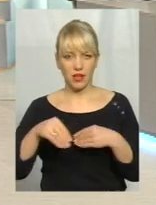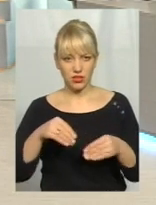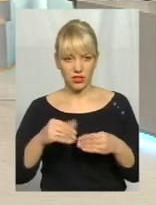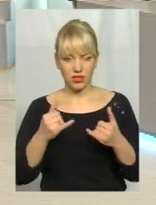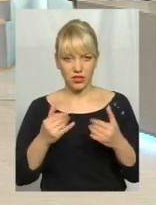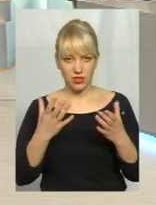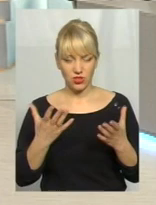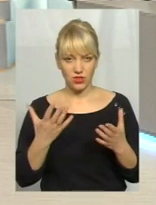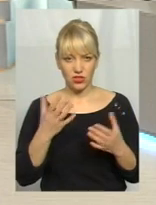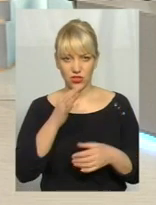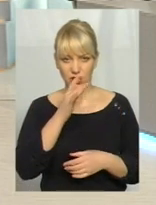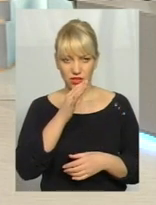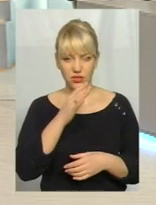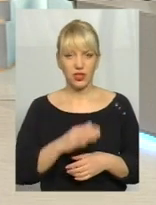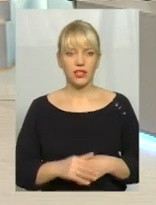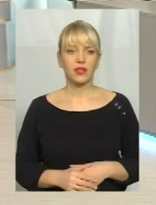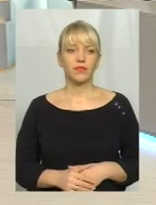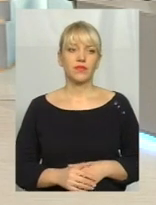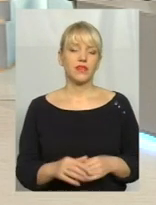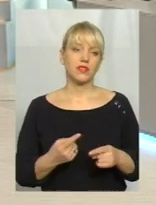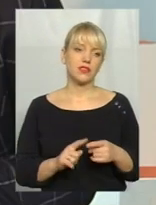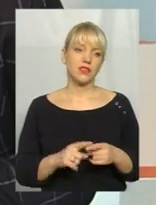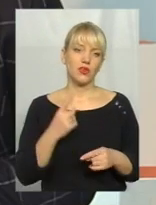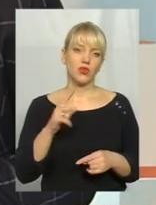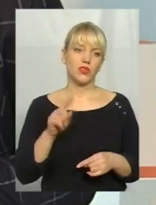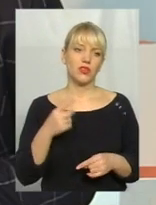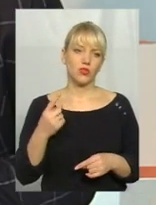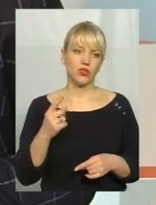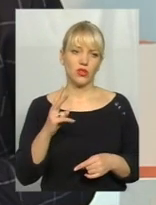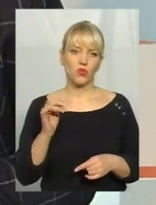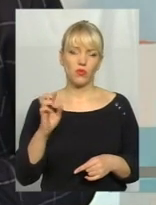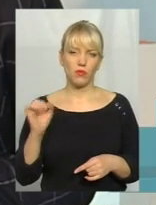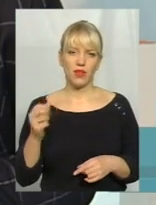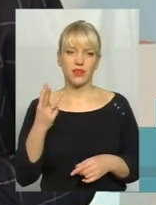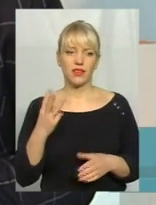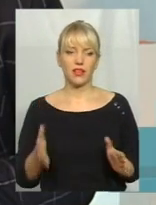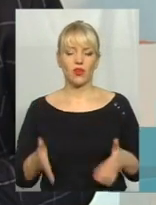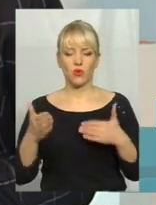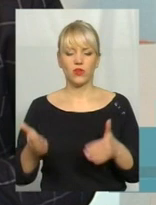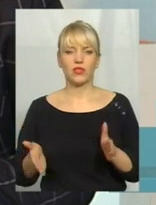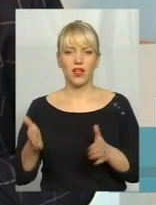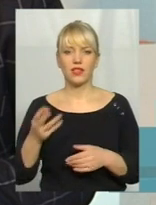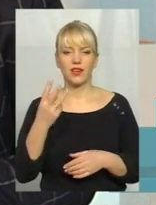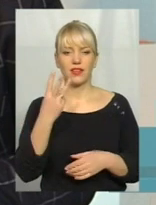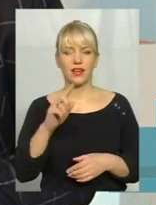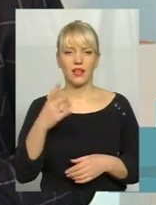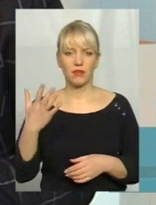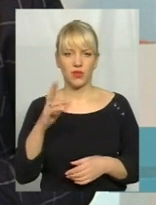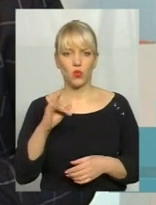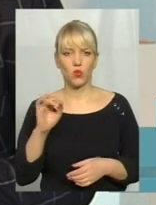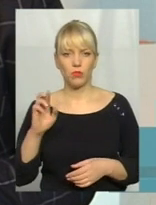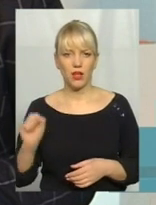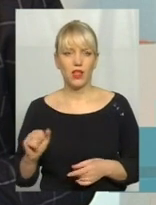це 1,1 куба, 3 контейнери, 1,5 куба, а все